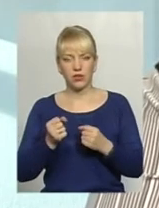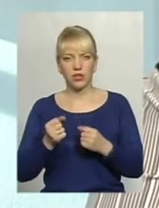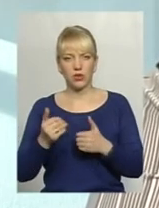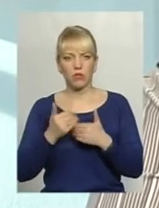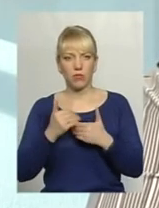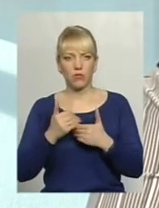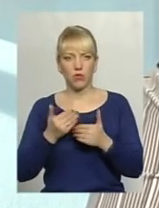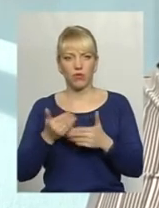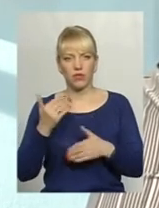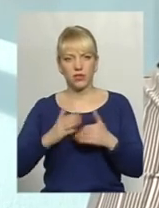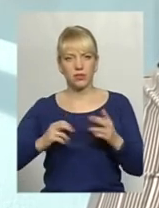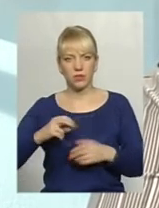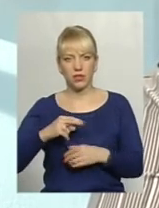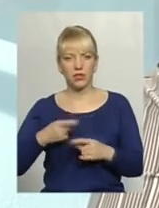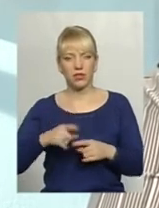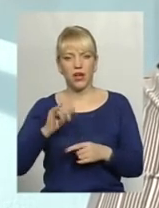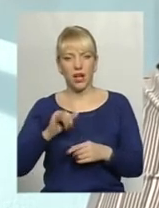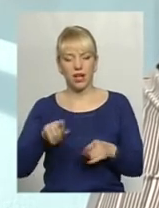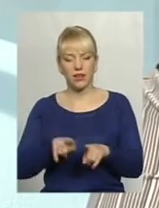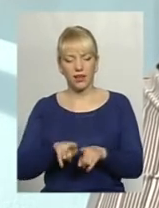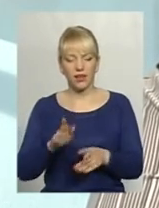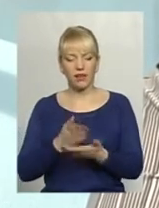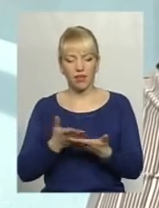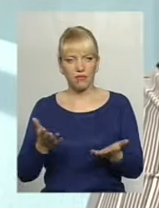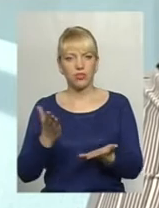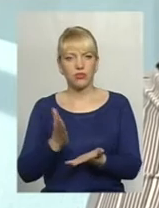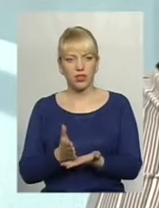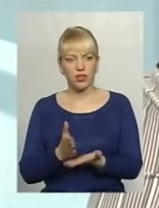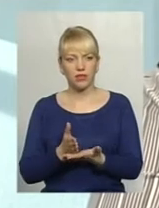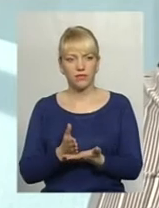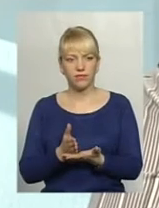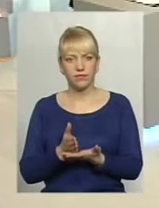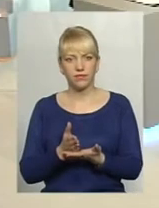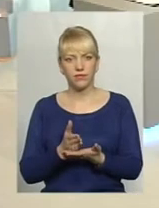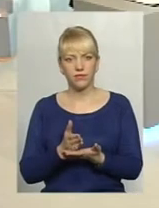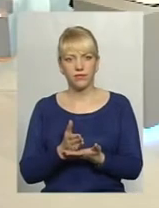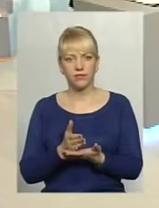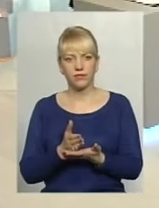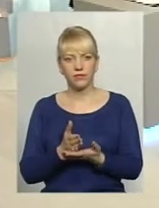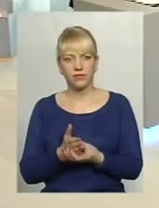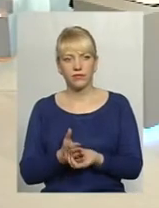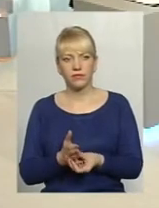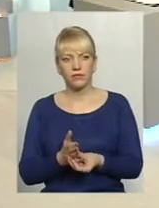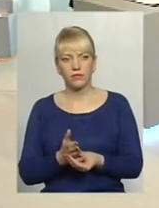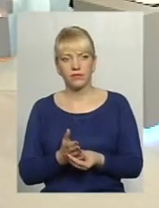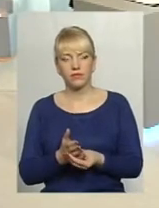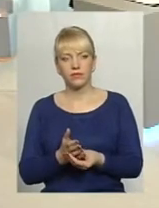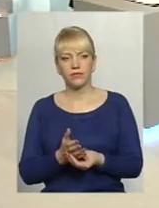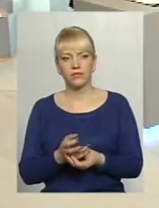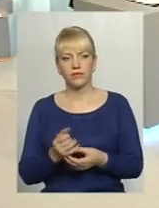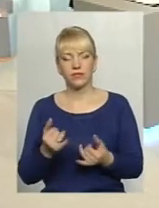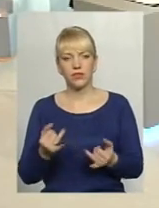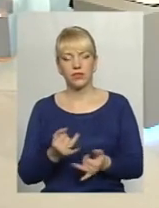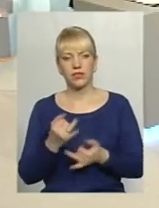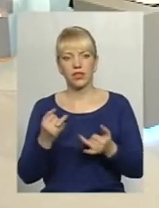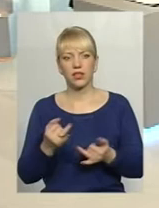Але таке явище є. Таня, прокоментуєш? Ні, Тетяна, насправді цікаво.